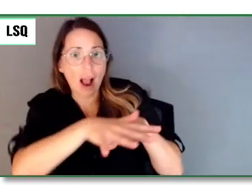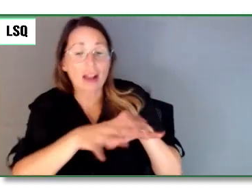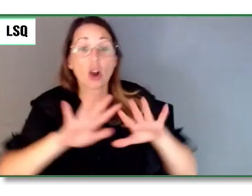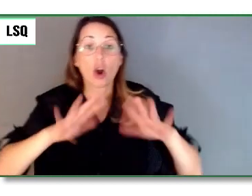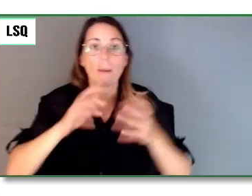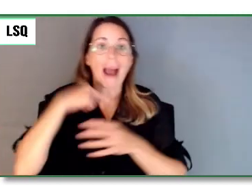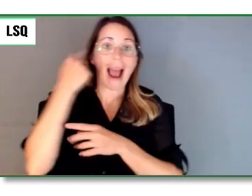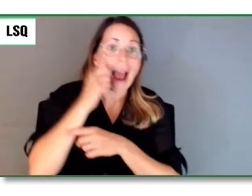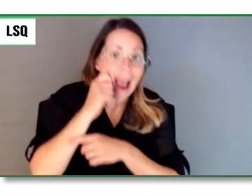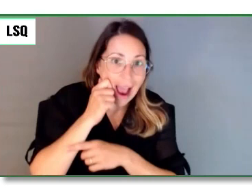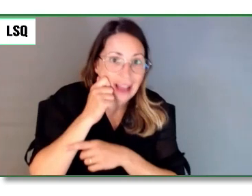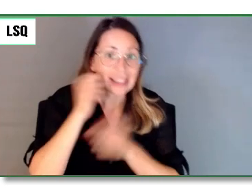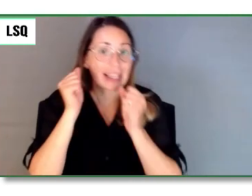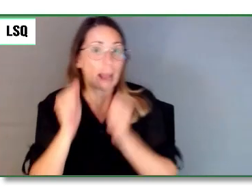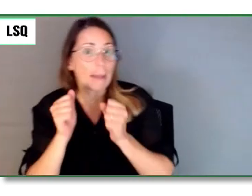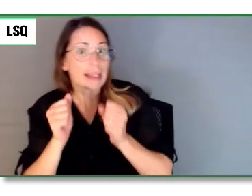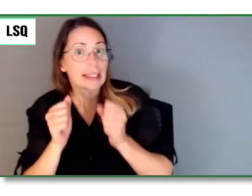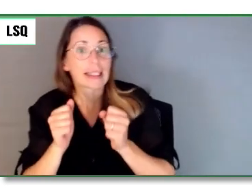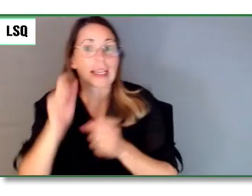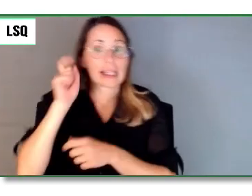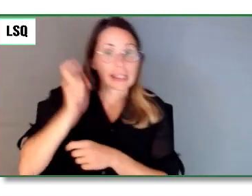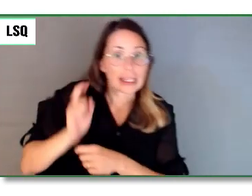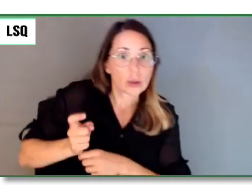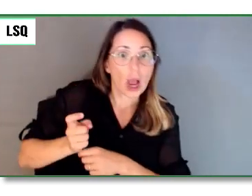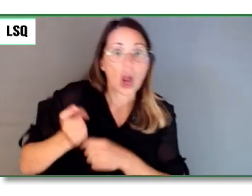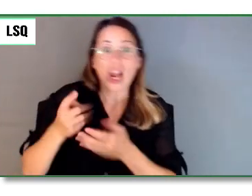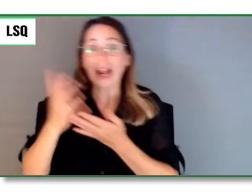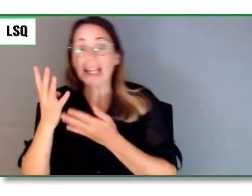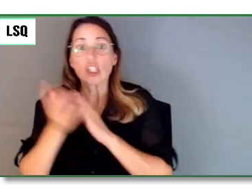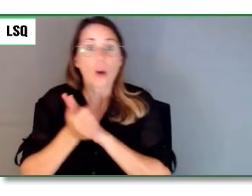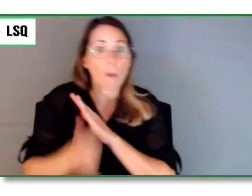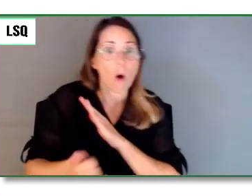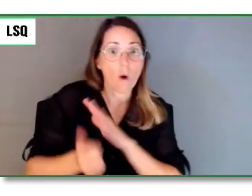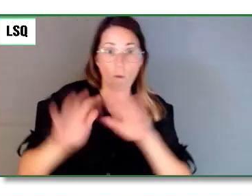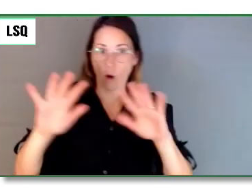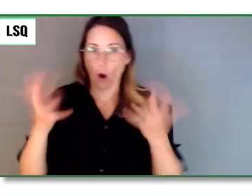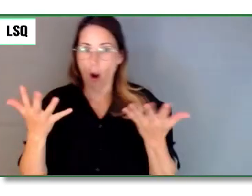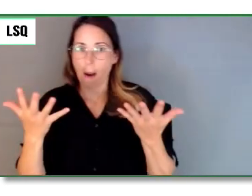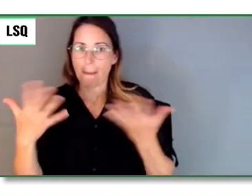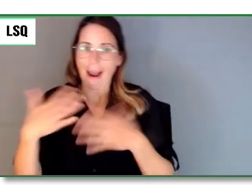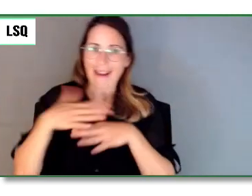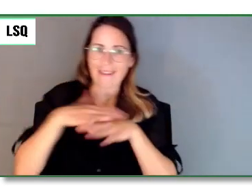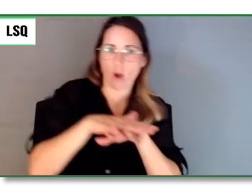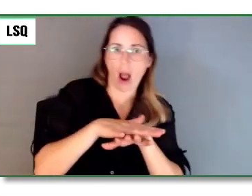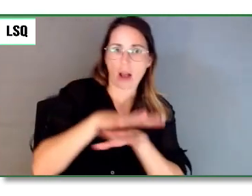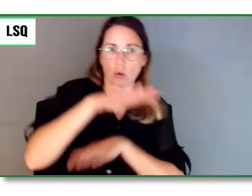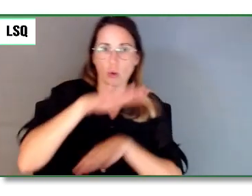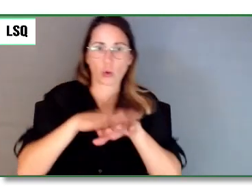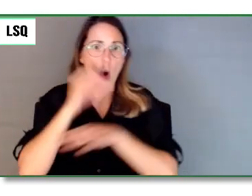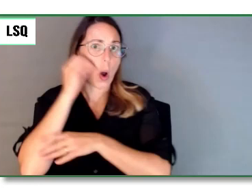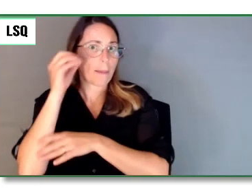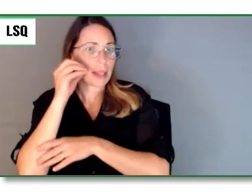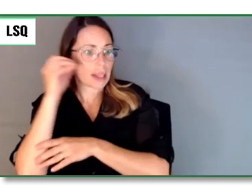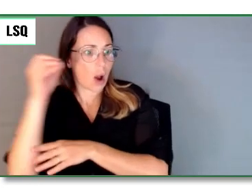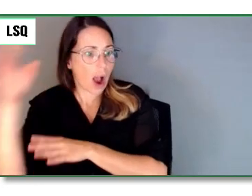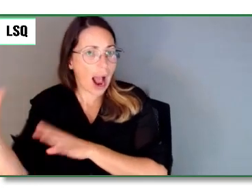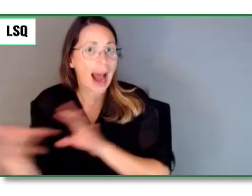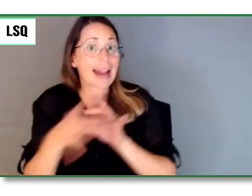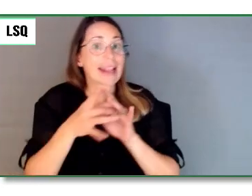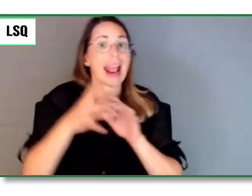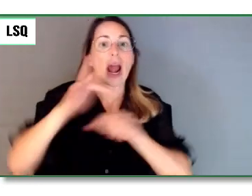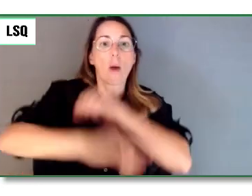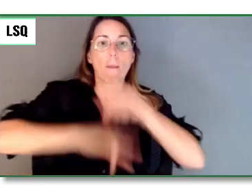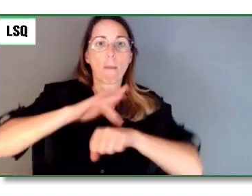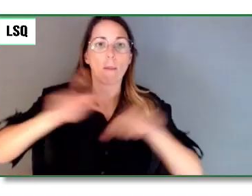sur le monde naturel? Alors, on ne parle pas simplement de capacitisme et de handicap, on parle aussi de